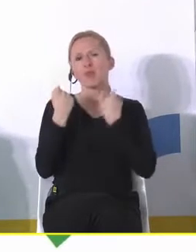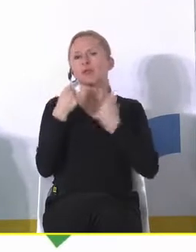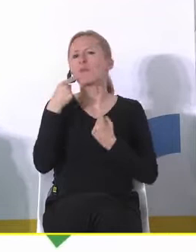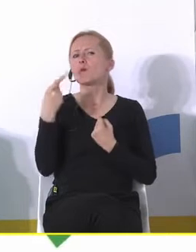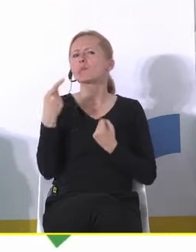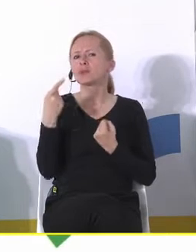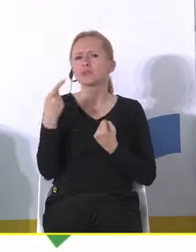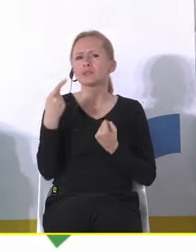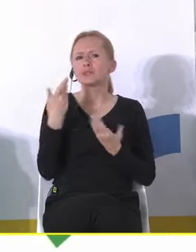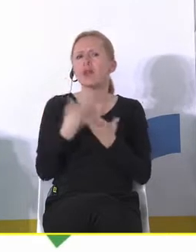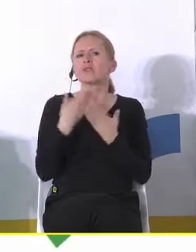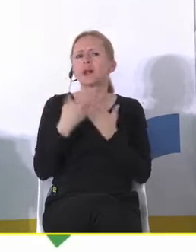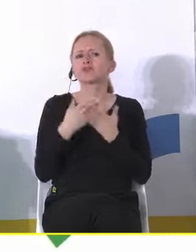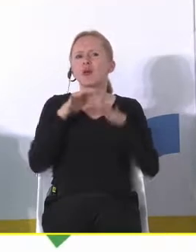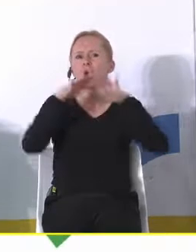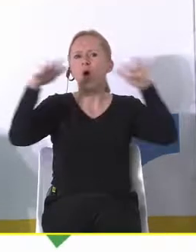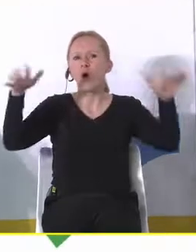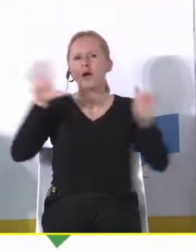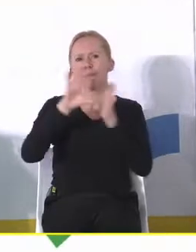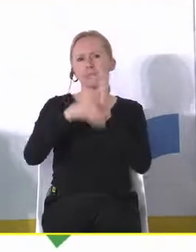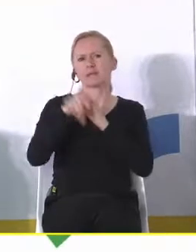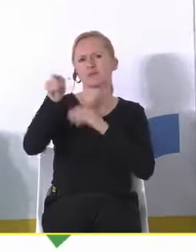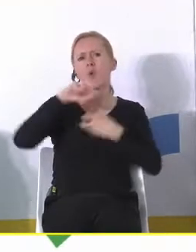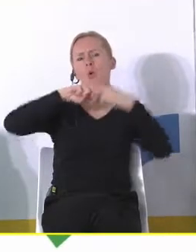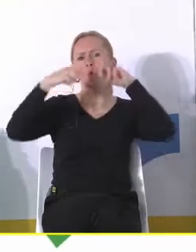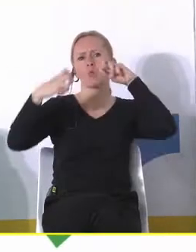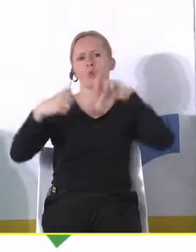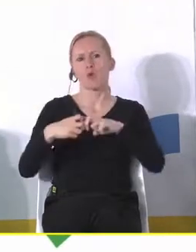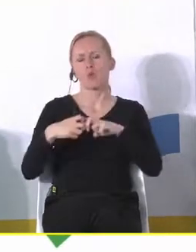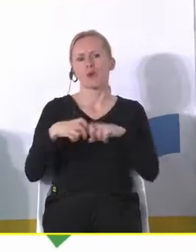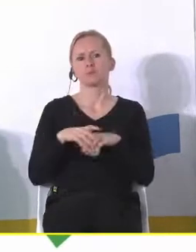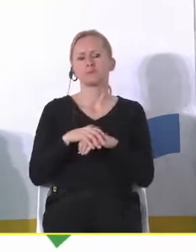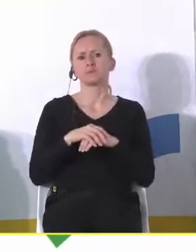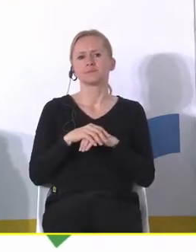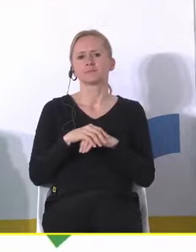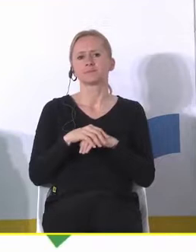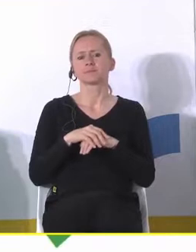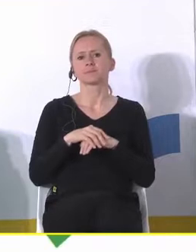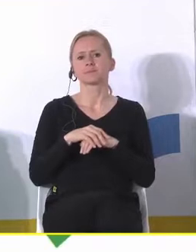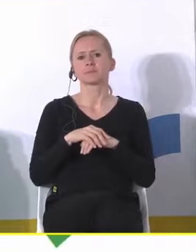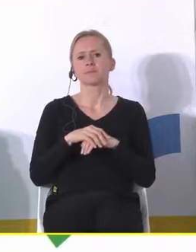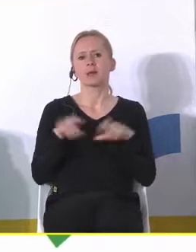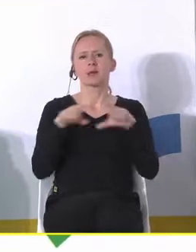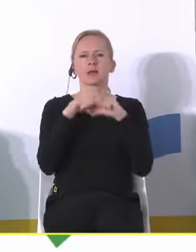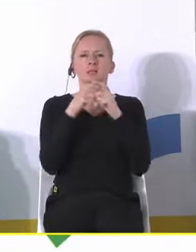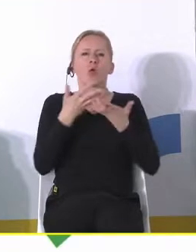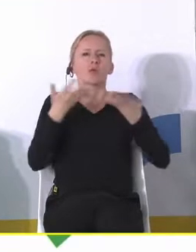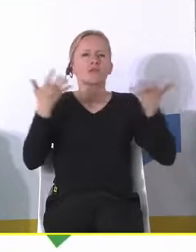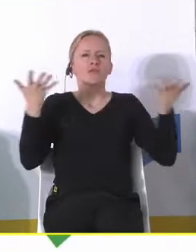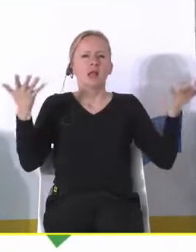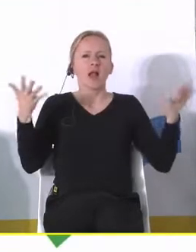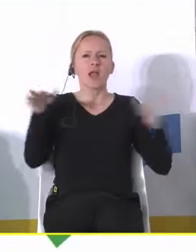kwestionować, że populacja miast jest problemem. I jest cały szereg takich